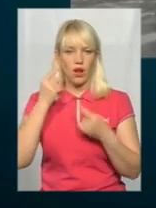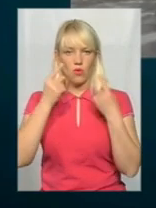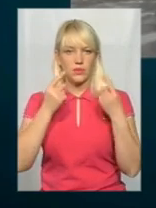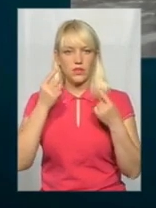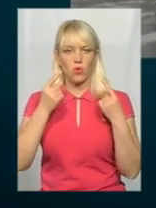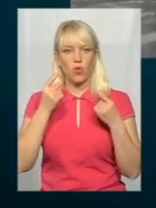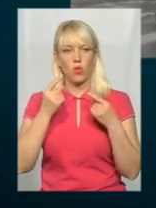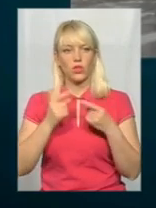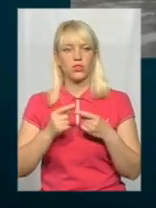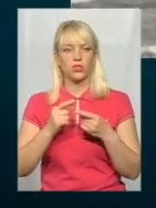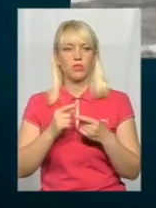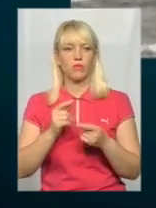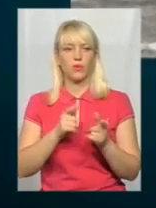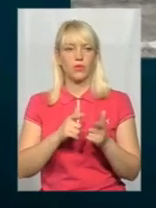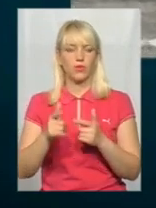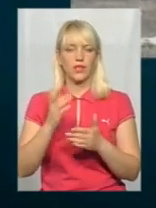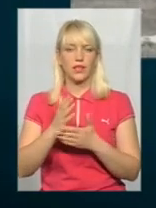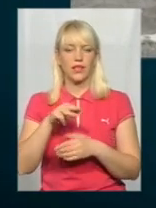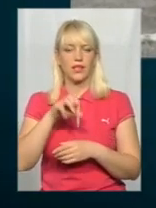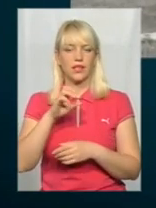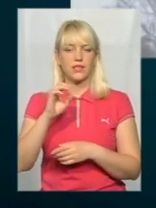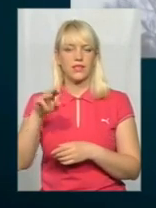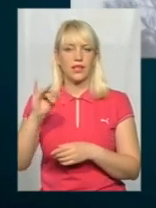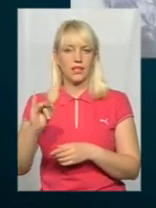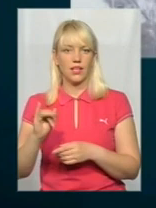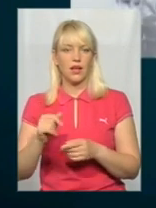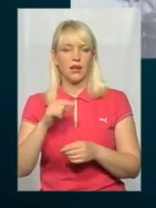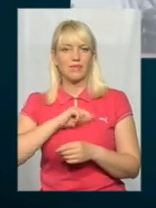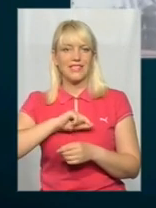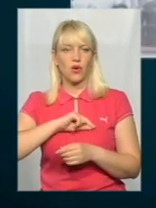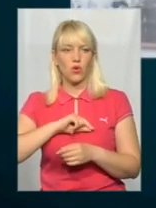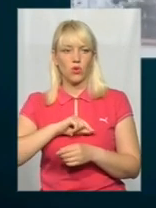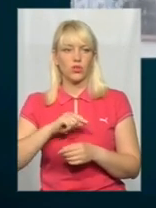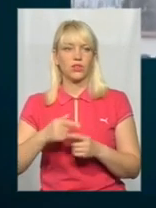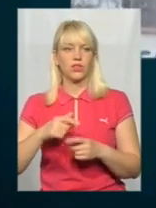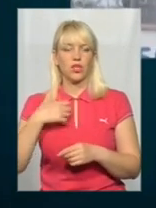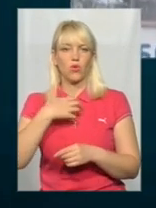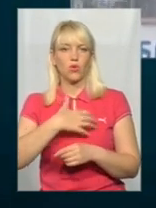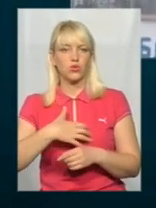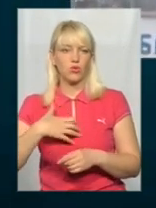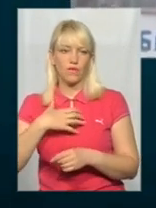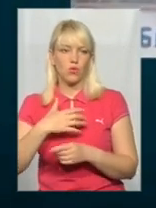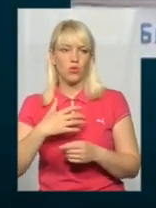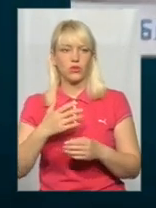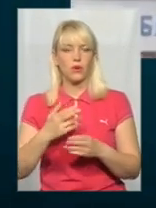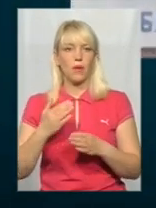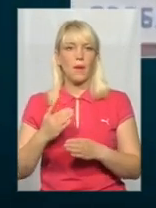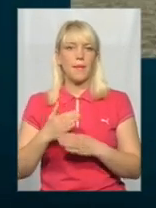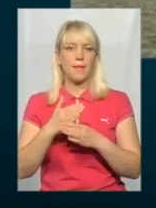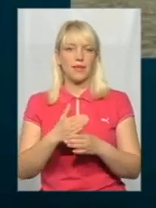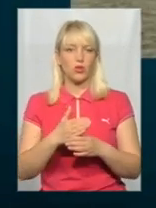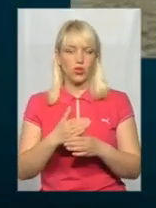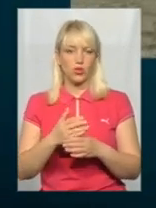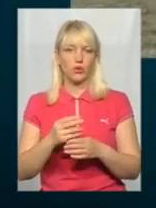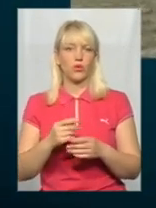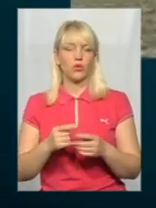добору. Є певний набір тестів психологічних, основною методикою є бесіда.